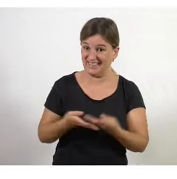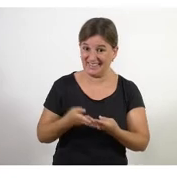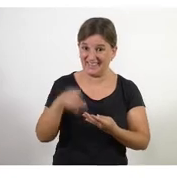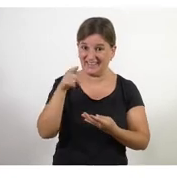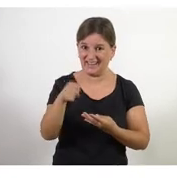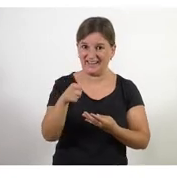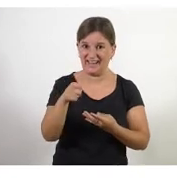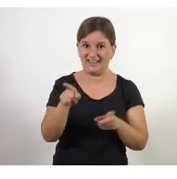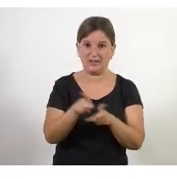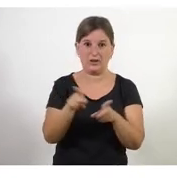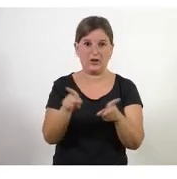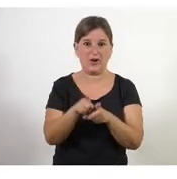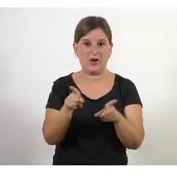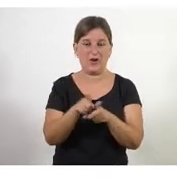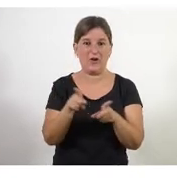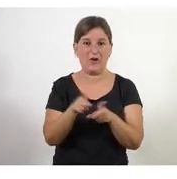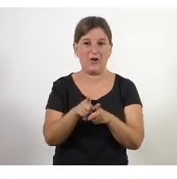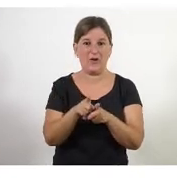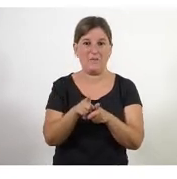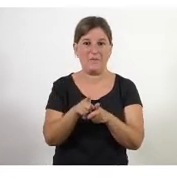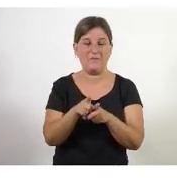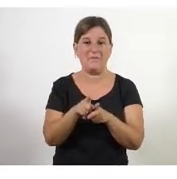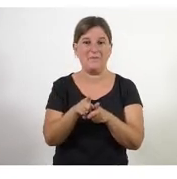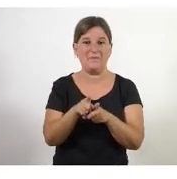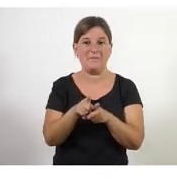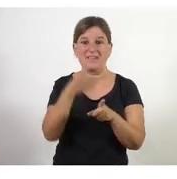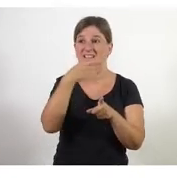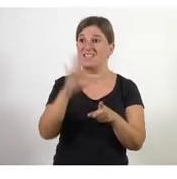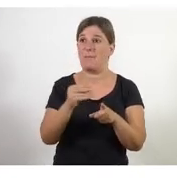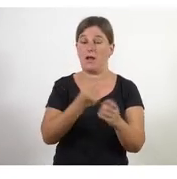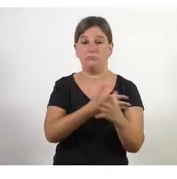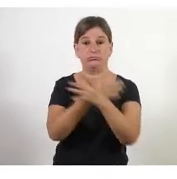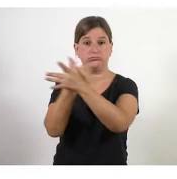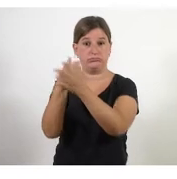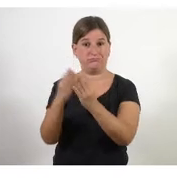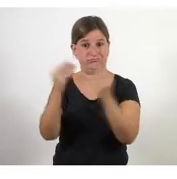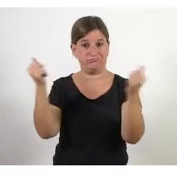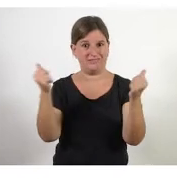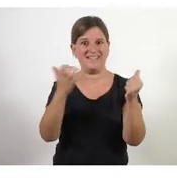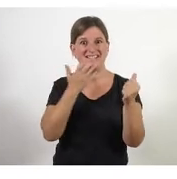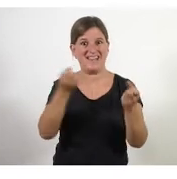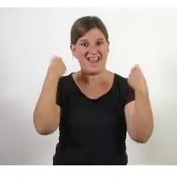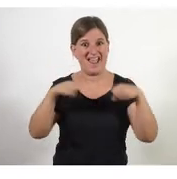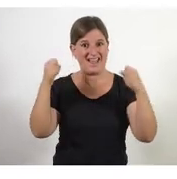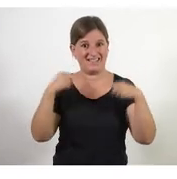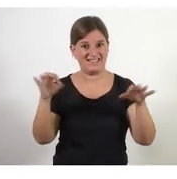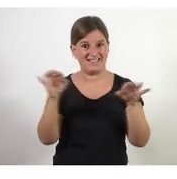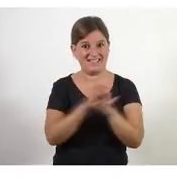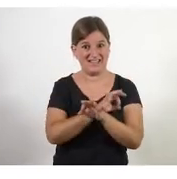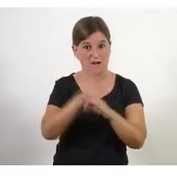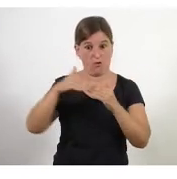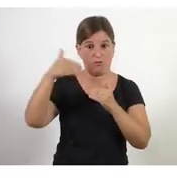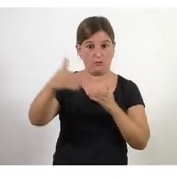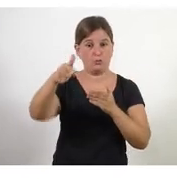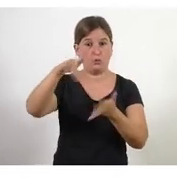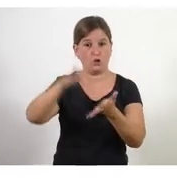molt aire i si no fas aquest tipus d'exercicis quan treballis també amb els teus companys de l'entitat quan